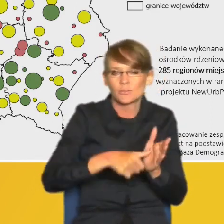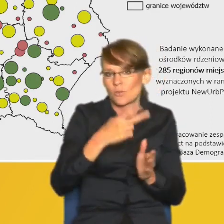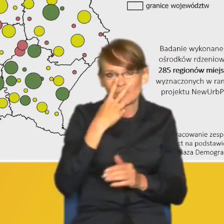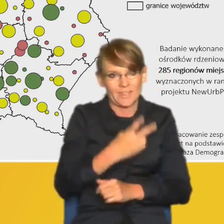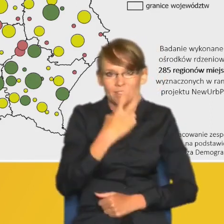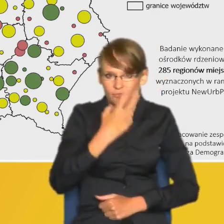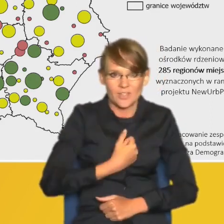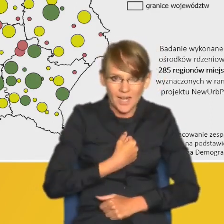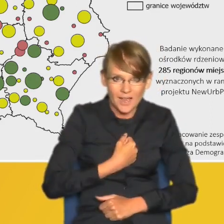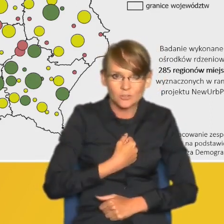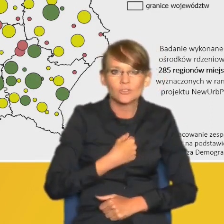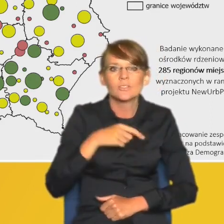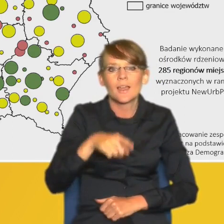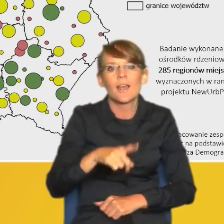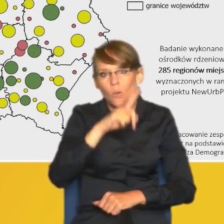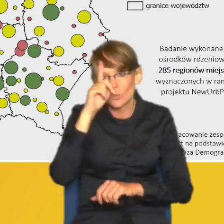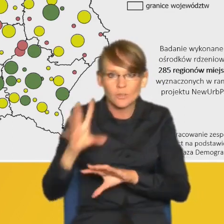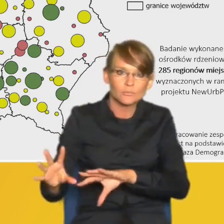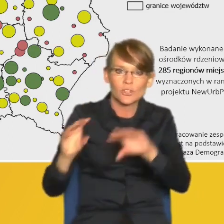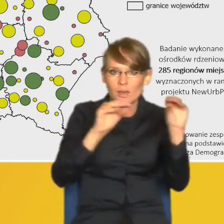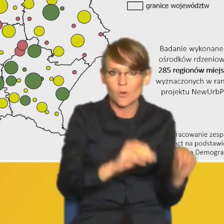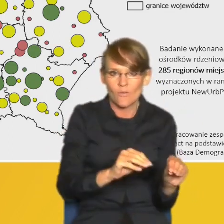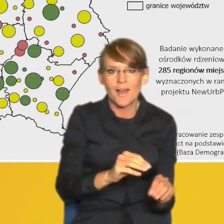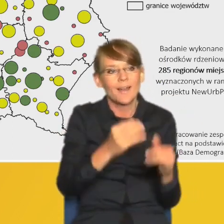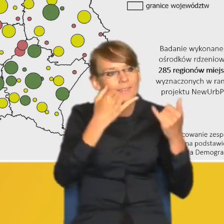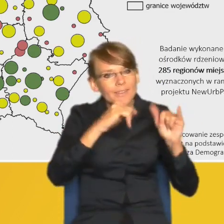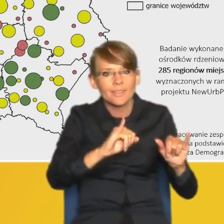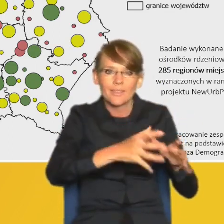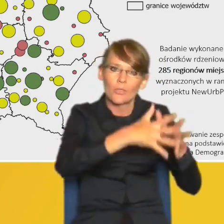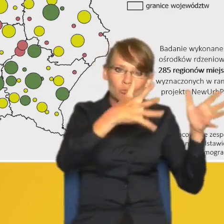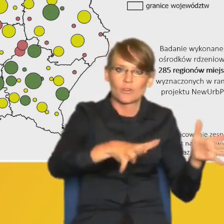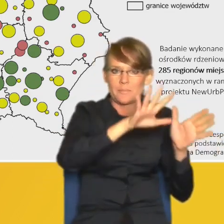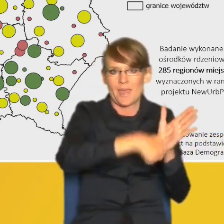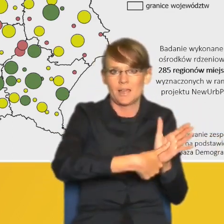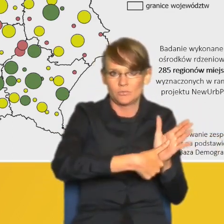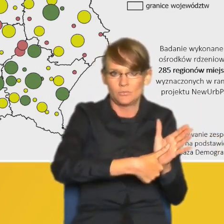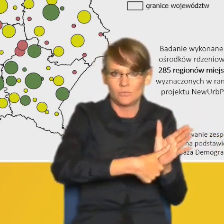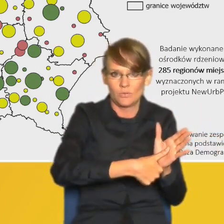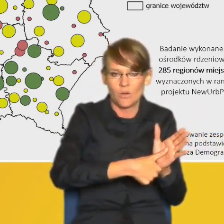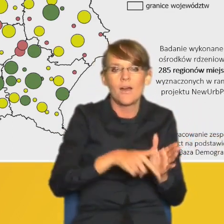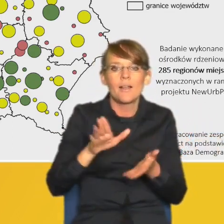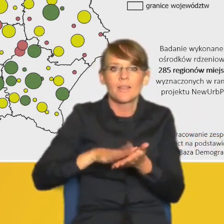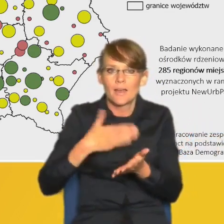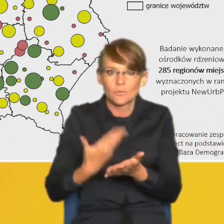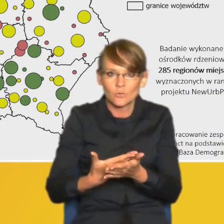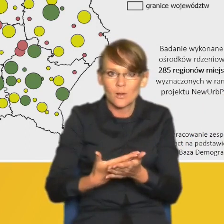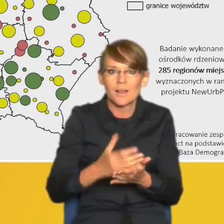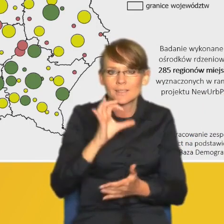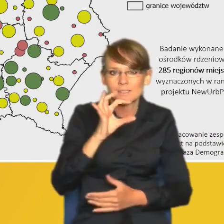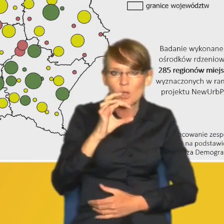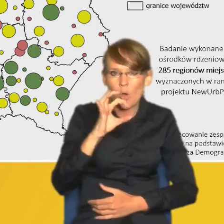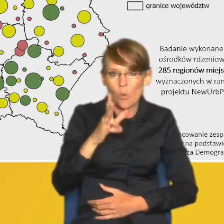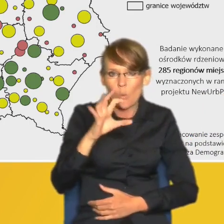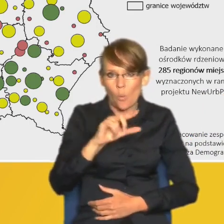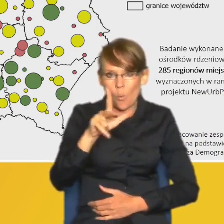nie do strefy podmiejskiej, ale do innych dużych ośrodków miejskich. Przykładem może być Sokułka w